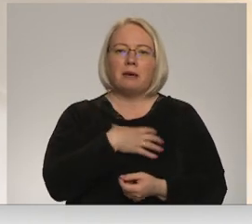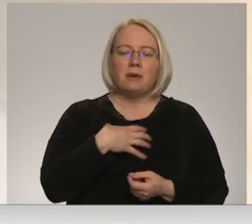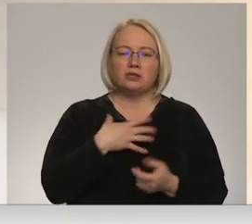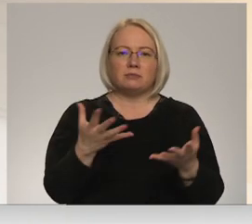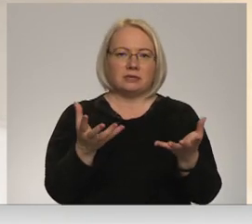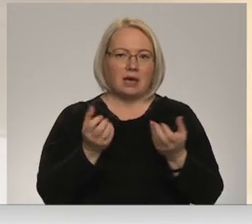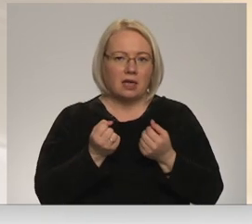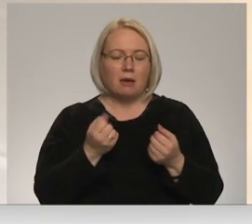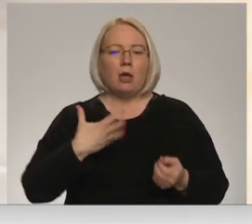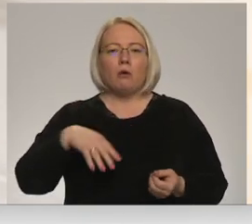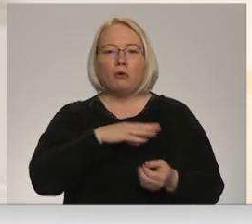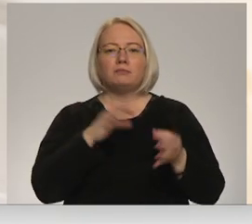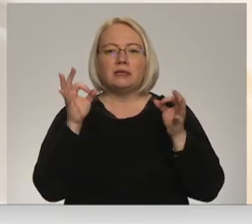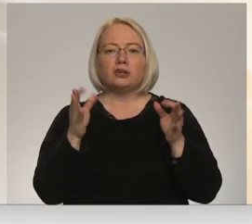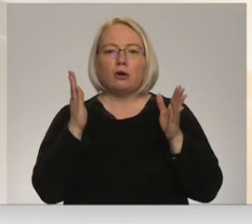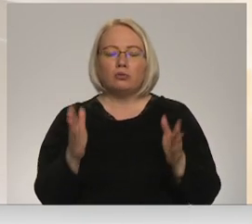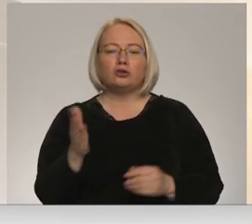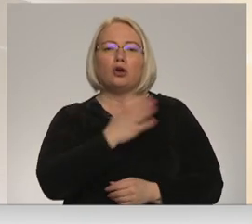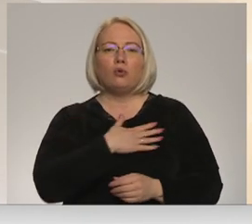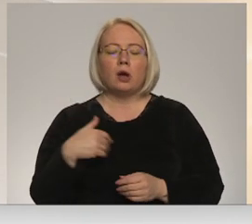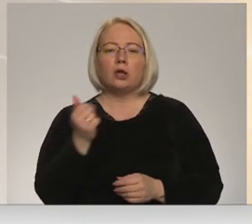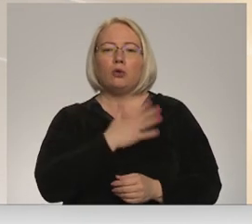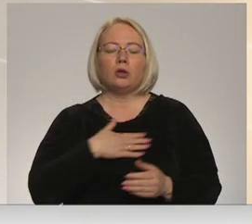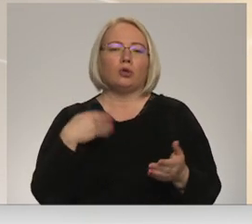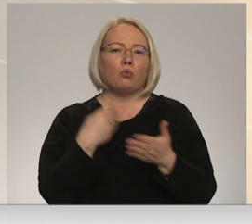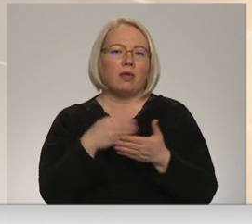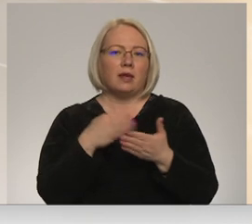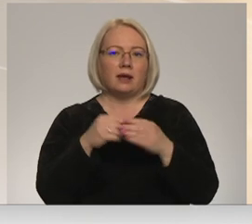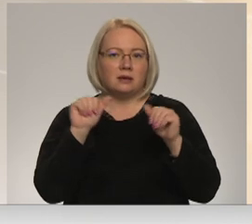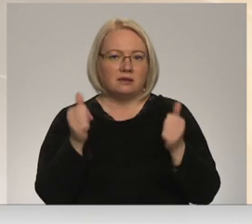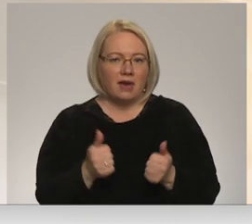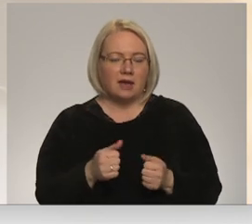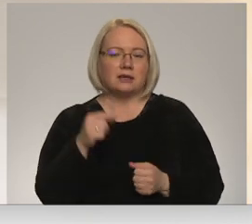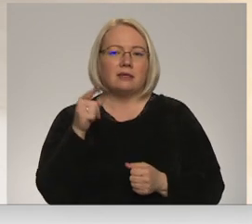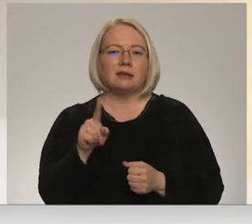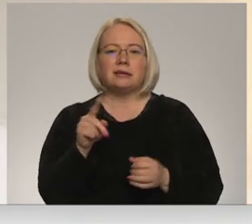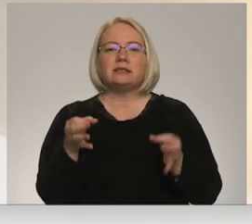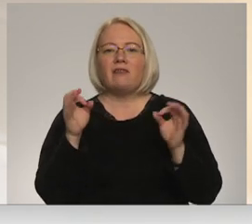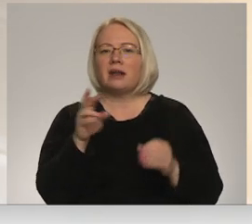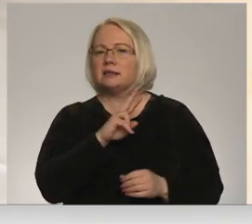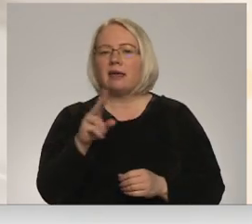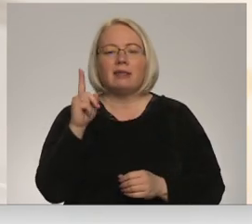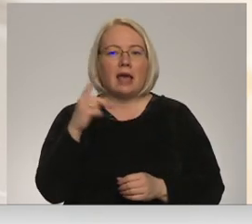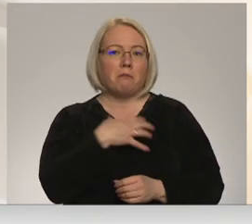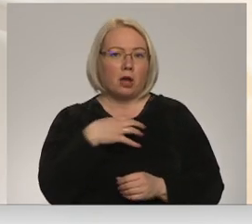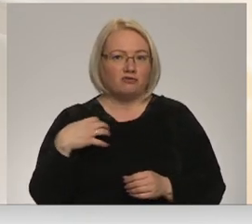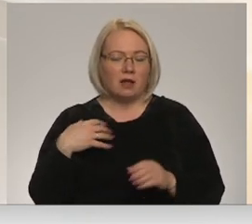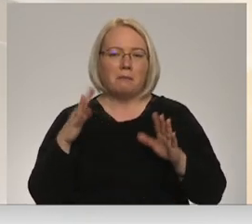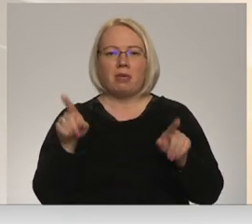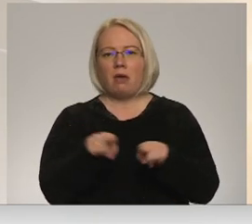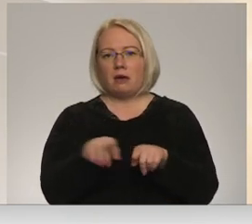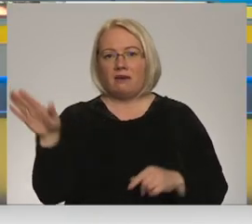saņemt, mums tiešām būs kā ļoti, ļoti nodarīgs instruments, kas ir svarīgi ne tikai pašvaldībai, bet arī valstī.